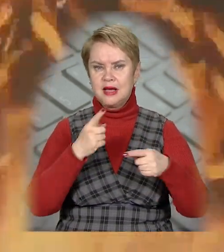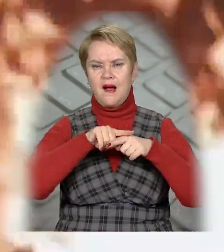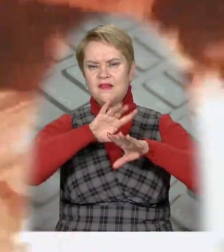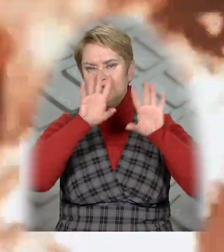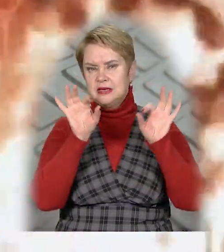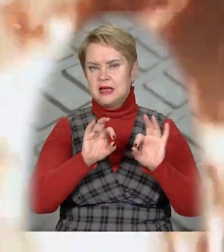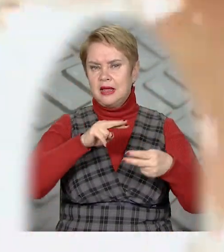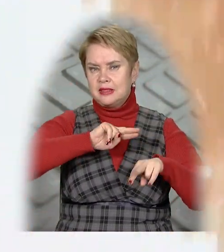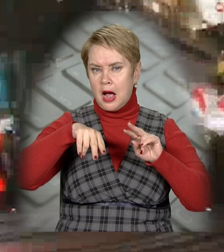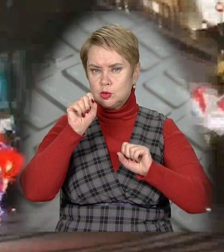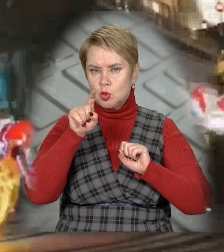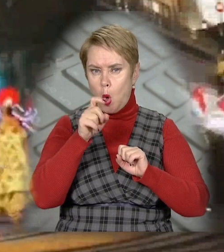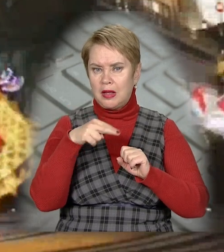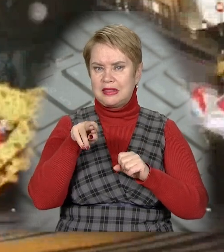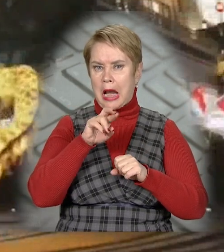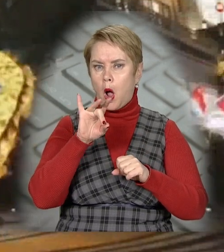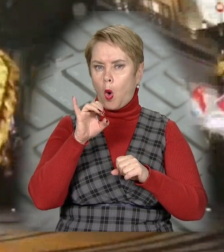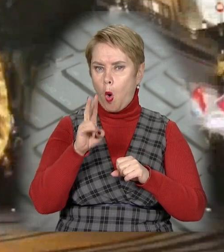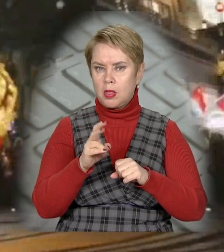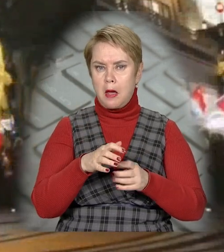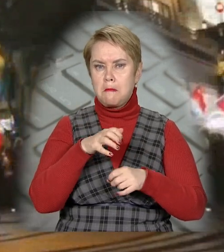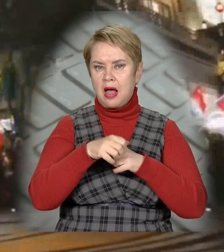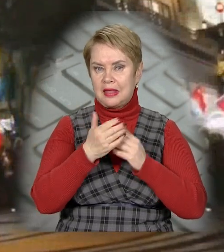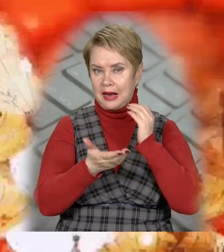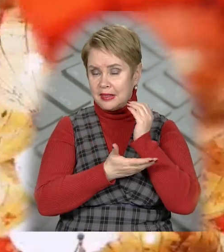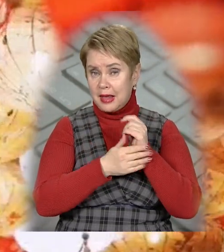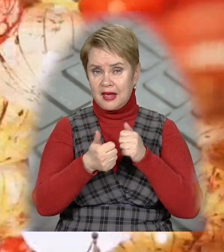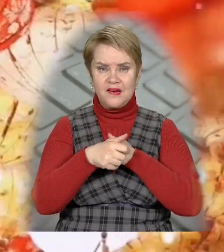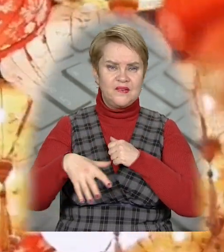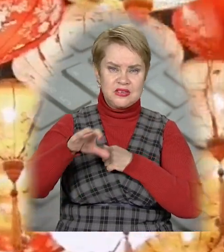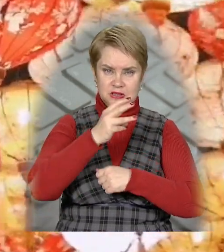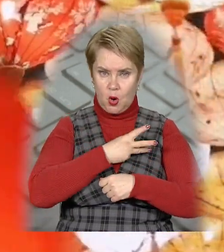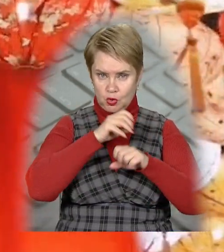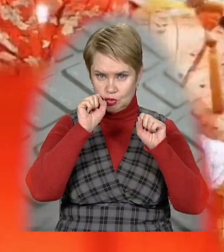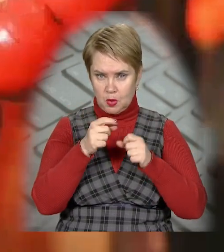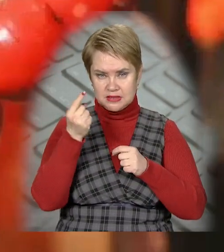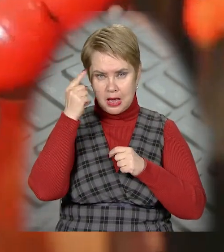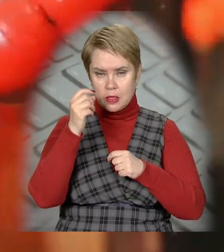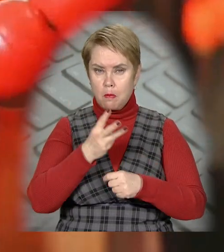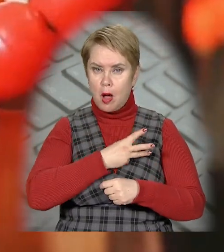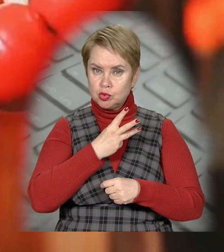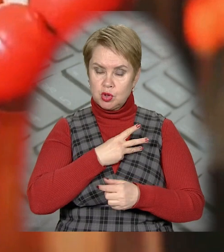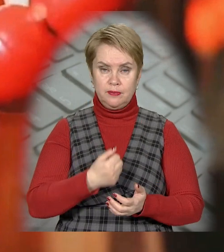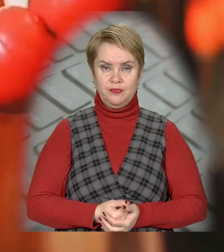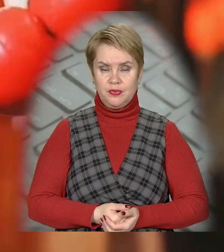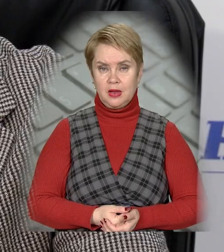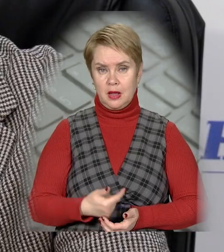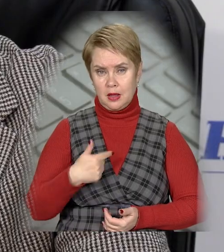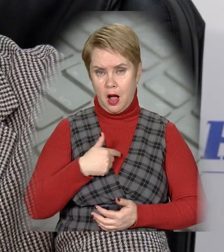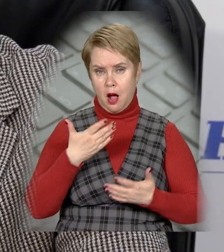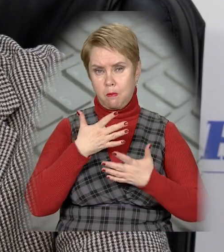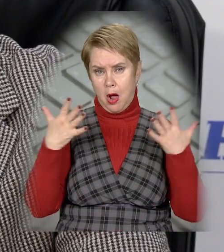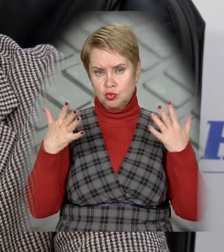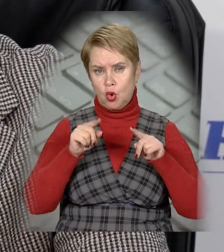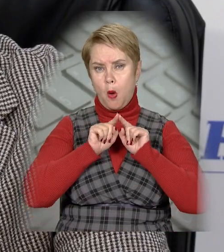Родзинкою свята стане танець золотого дракона, мандаринове дерево, біля якого всі охочі зможуть загадати бажання. Я большой